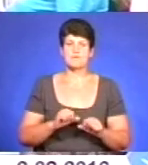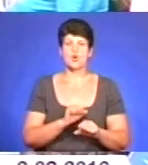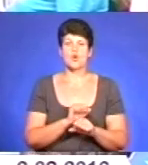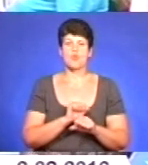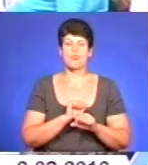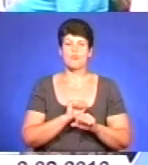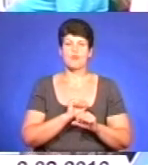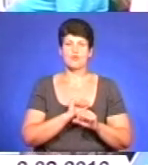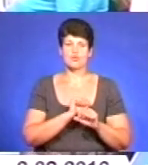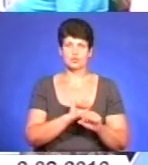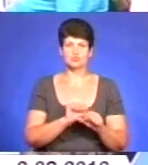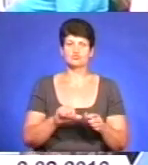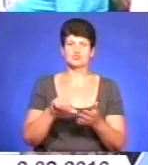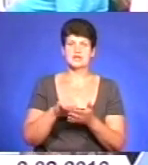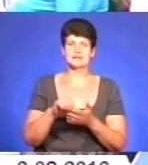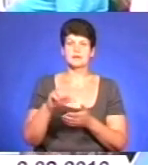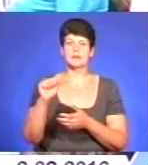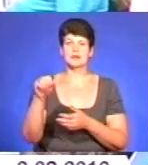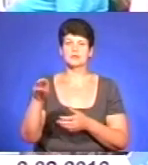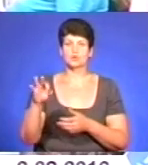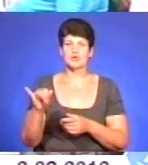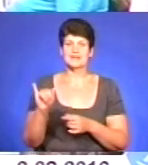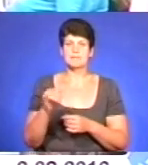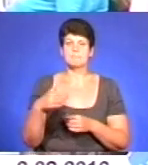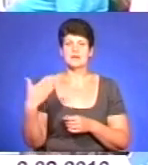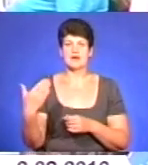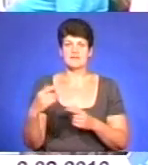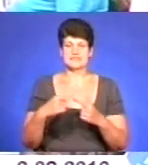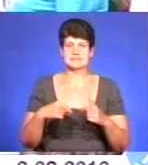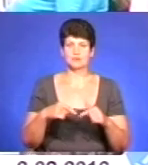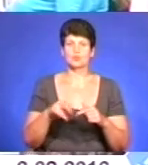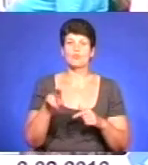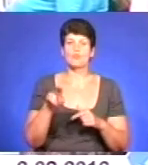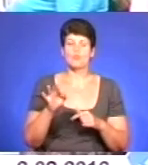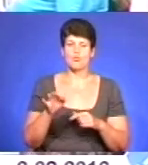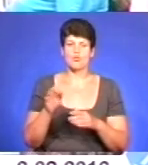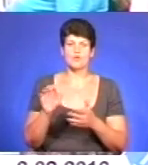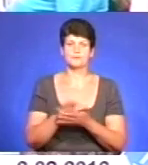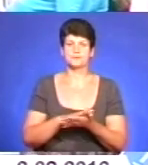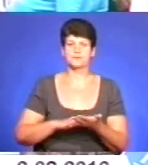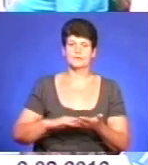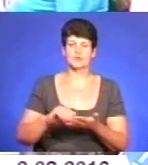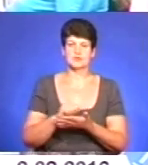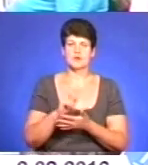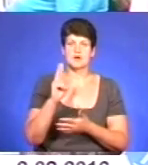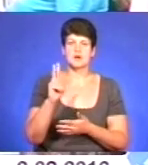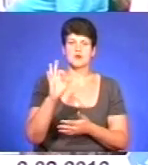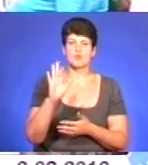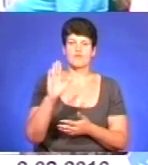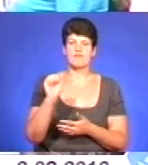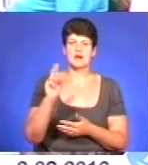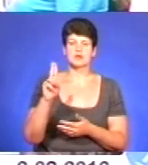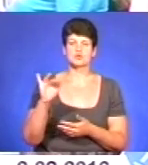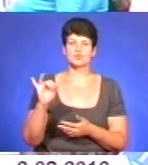учасниками АТО і правий сектор по народній ілюстрації Кавацюка, за що